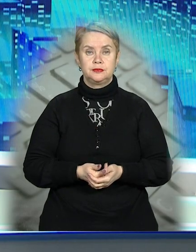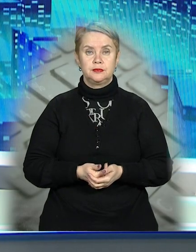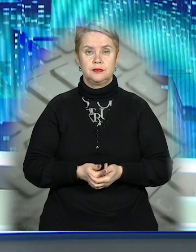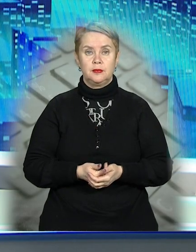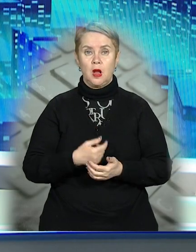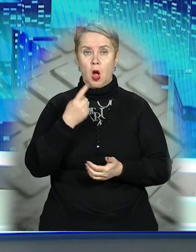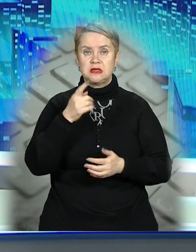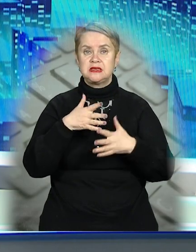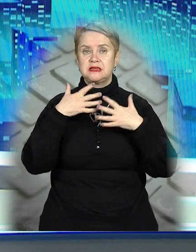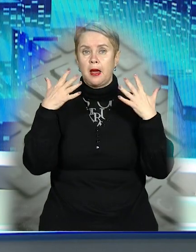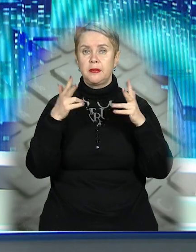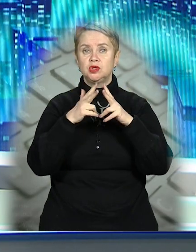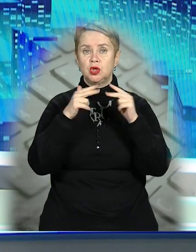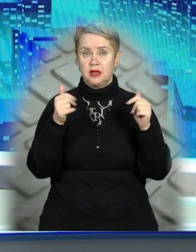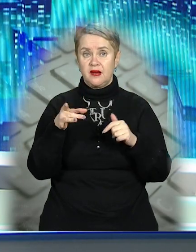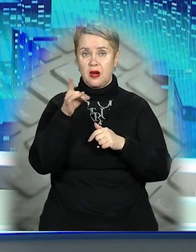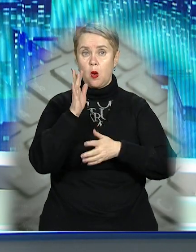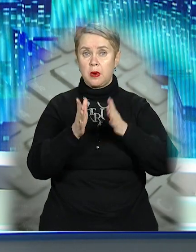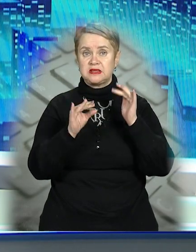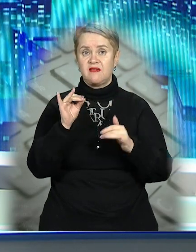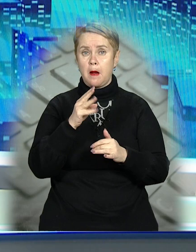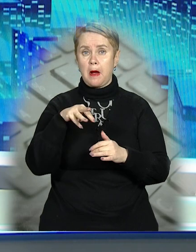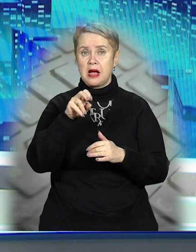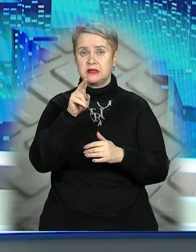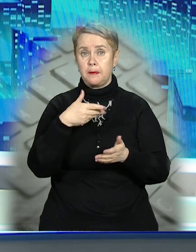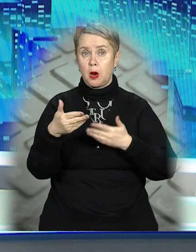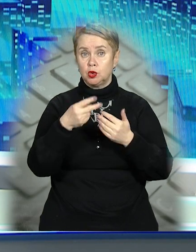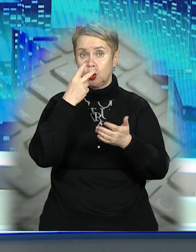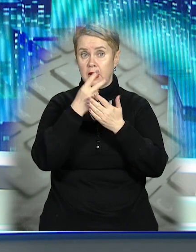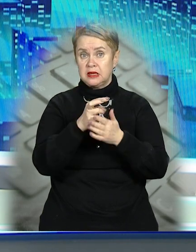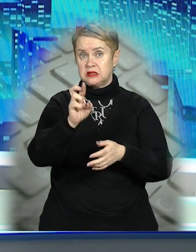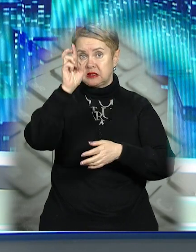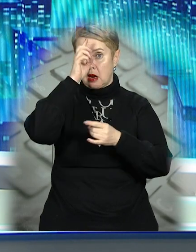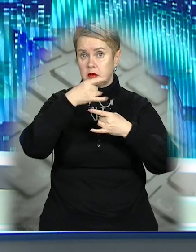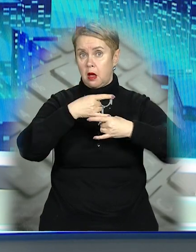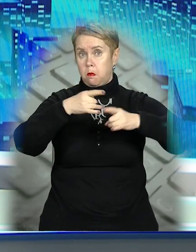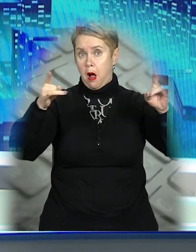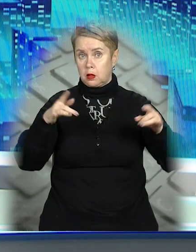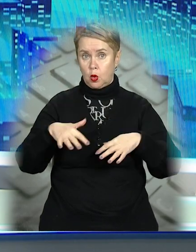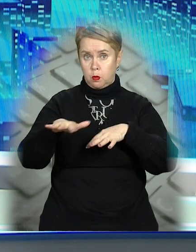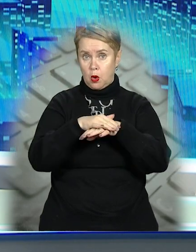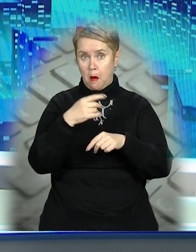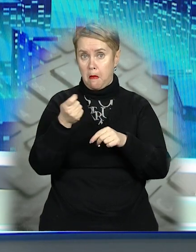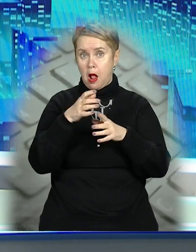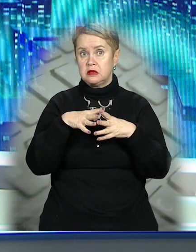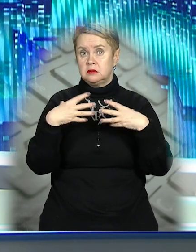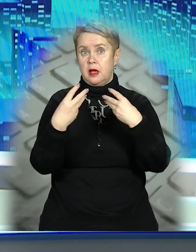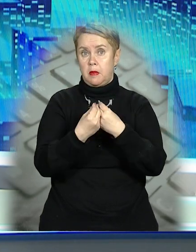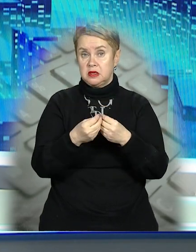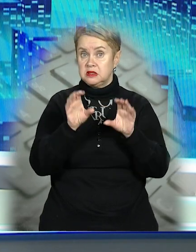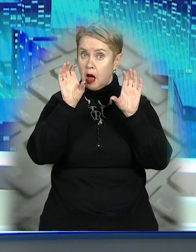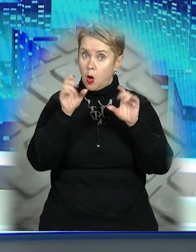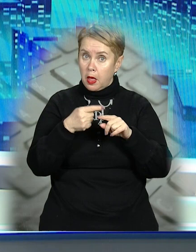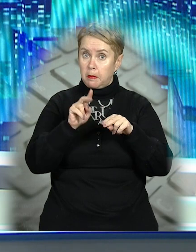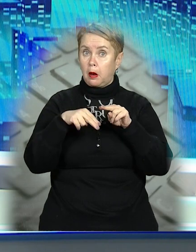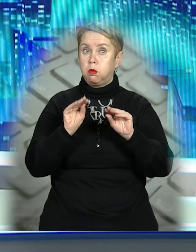Один з найбільших у Дніпрі. В районі проспекту Івана Мазипи перехожі помітили царський балкон площею з малосімейку. Чи законна